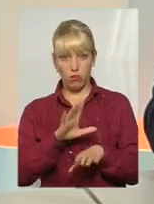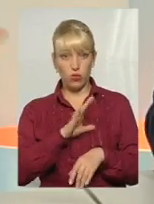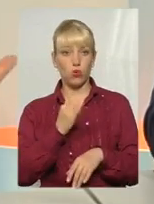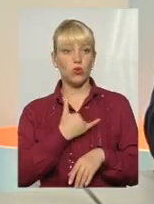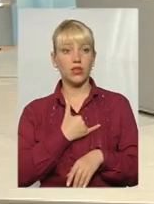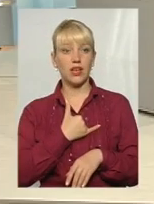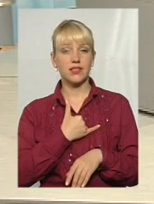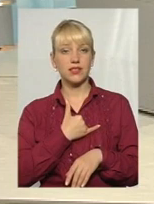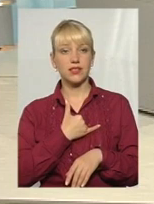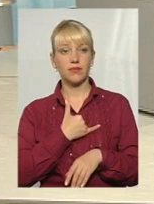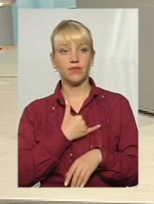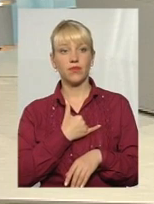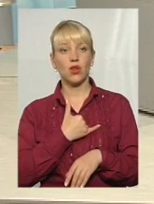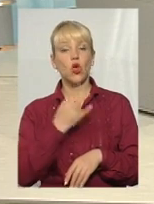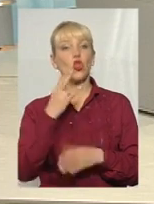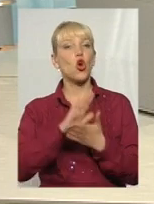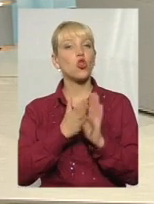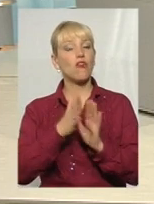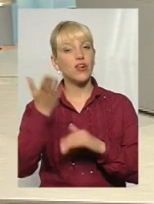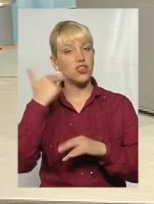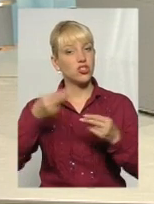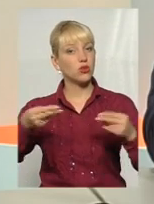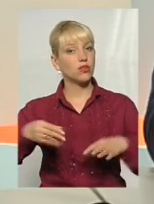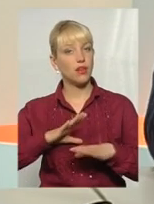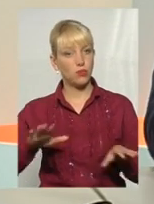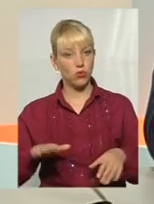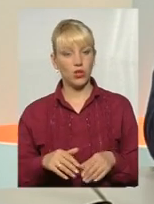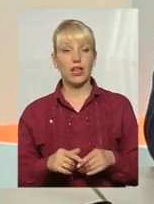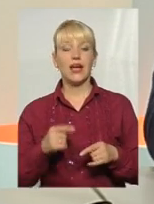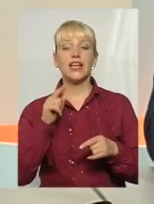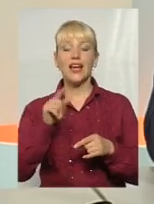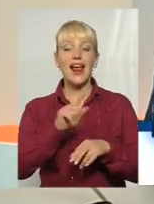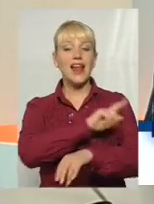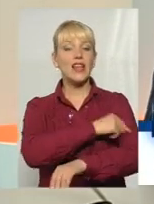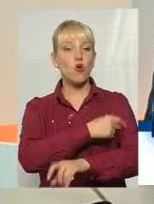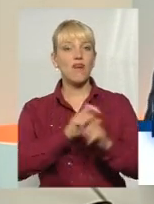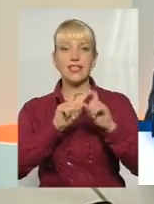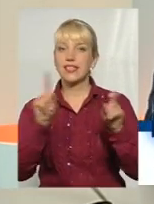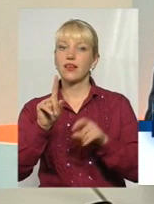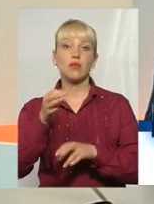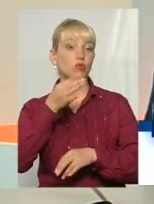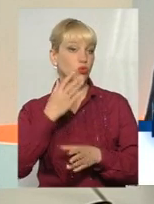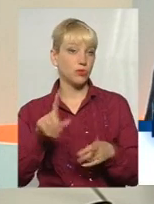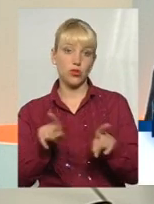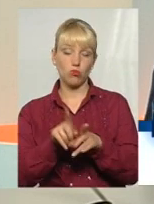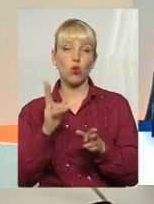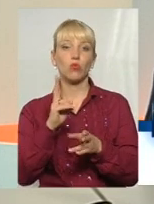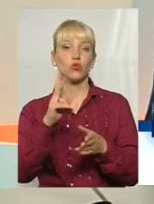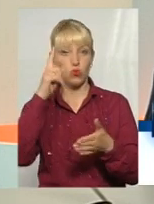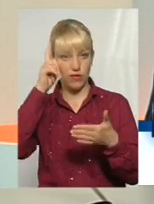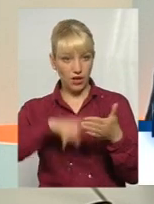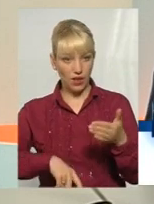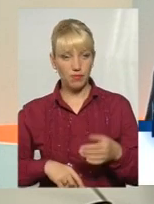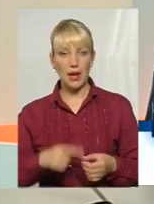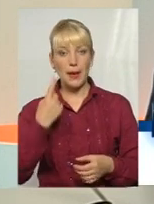А в договірних відносин не було. І той лікувальний заклад, який йому подобається, і який йому також довіряє. З